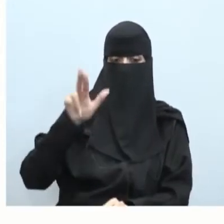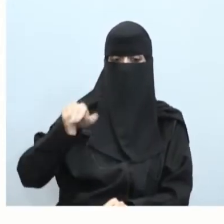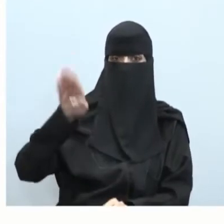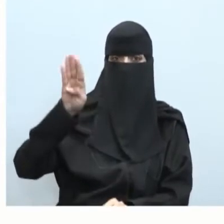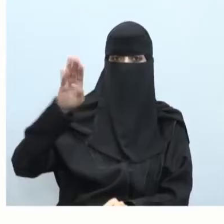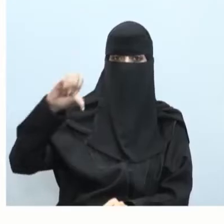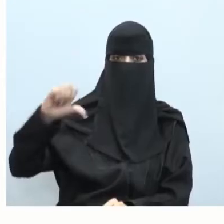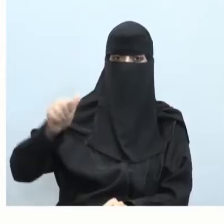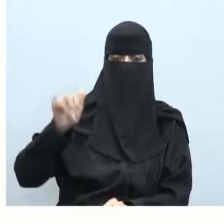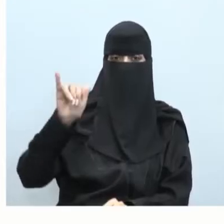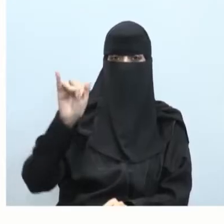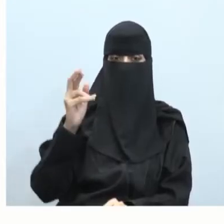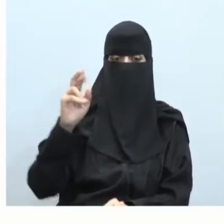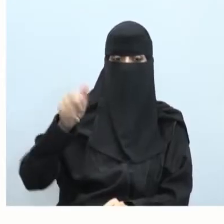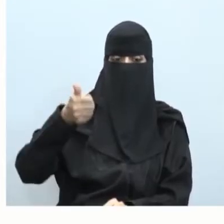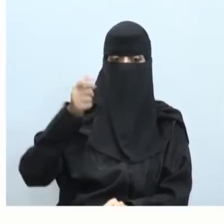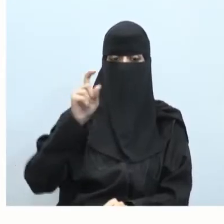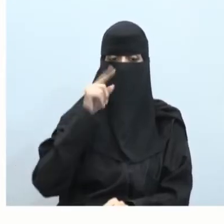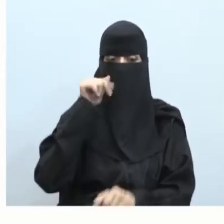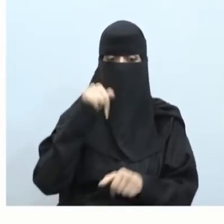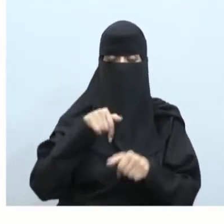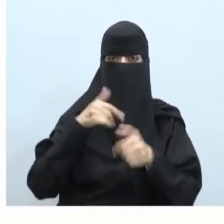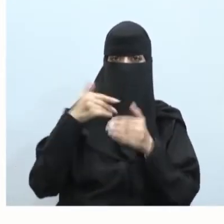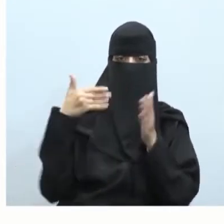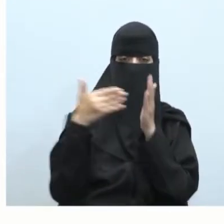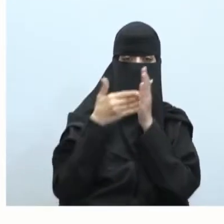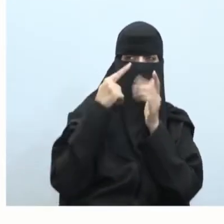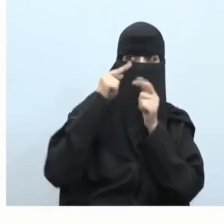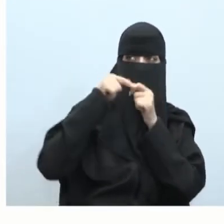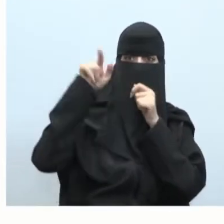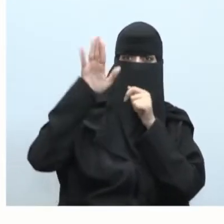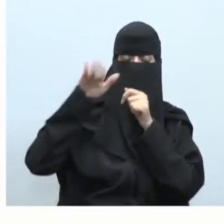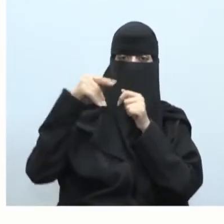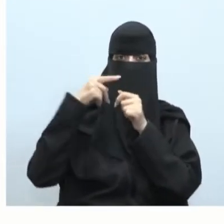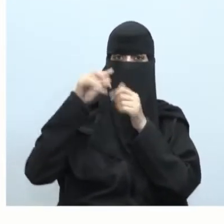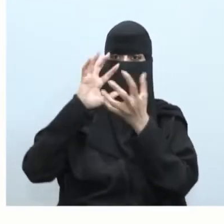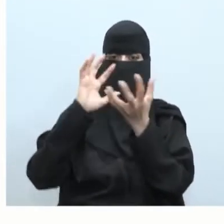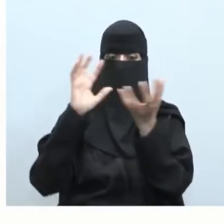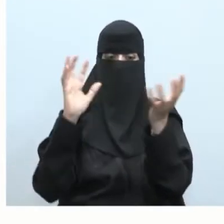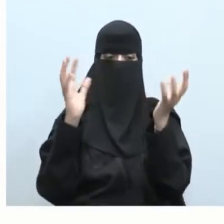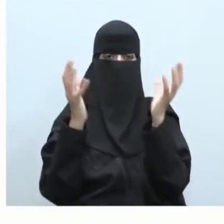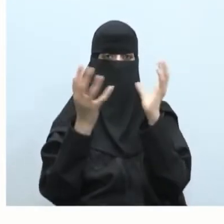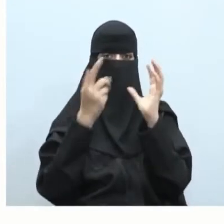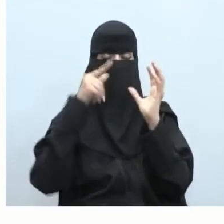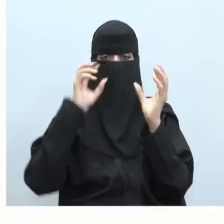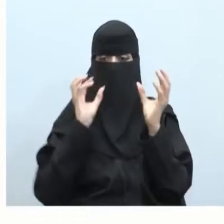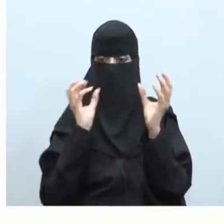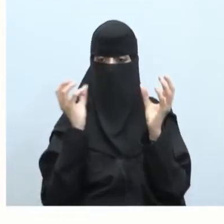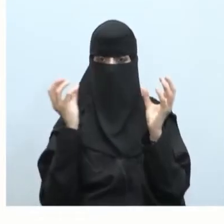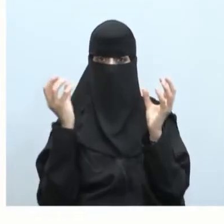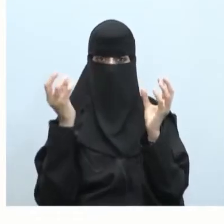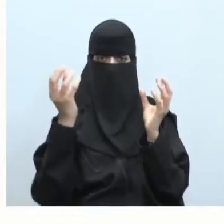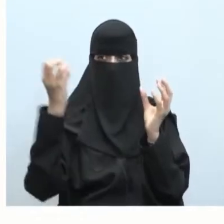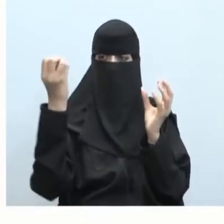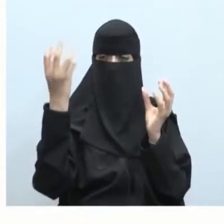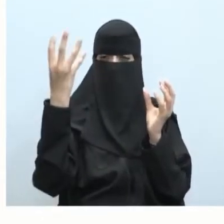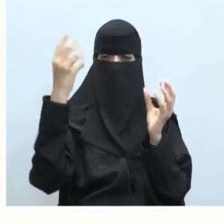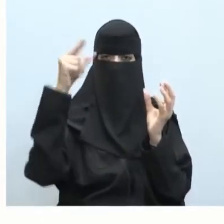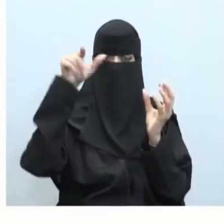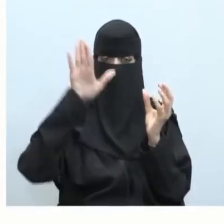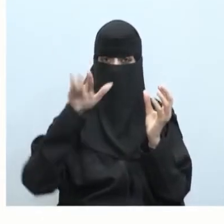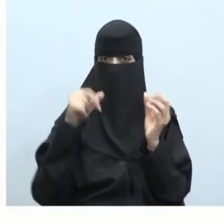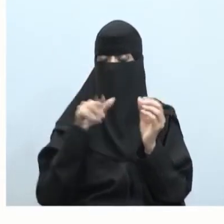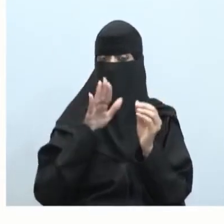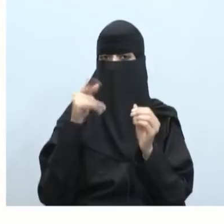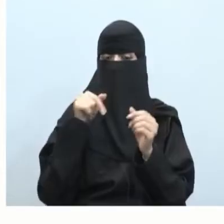نهاية الكون المرئي والنجوم ممتازين أحسنتم هي أجرام مضيئة بذاتها